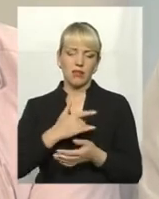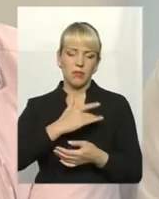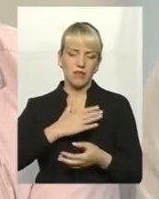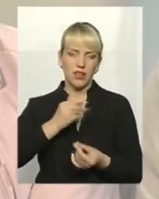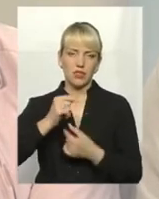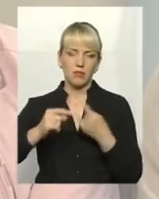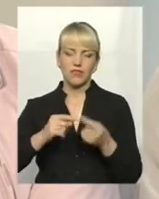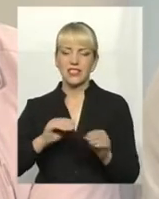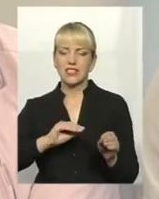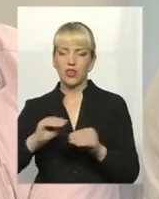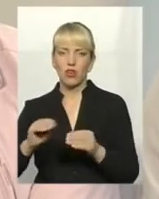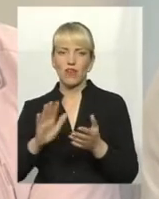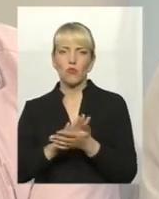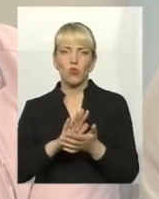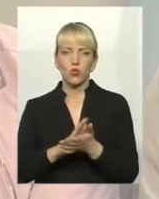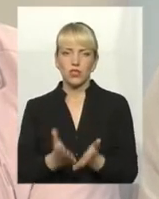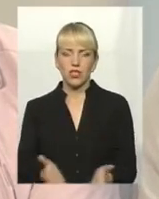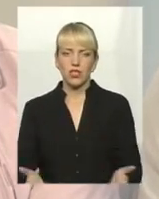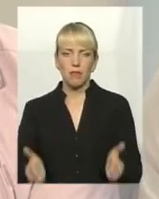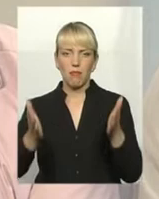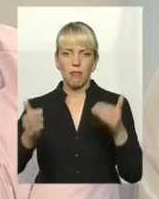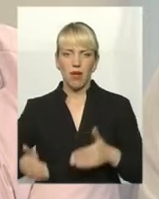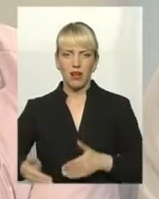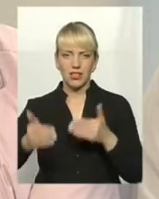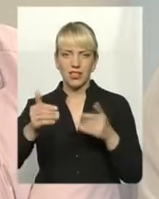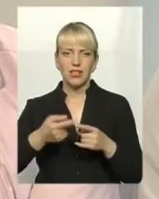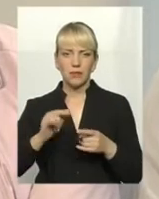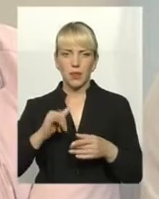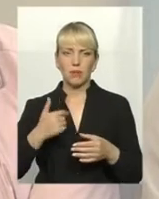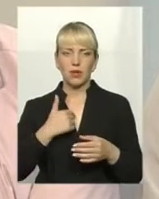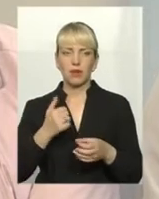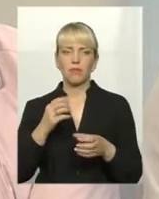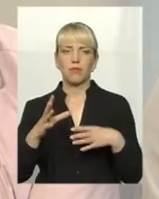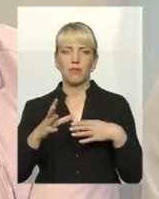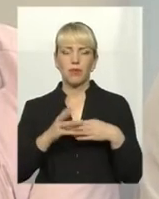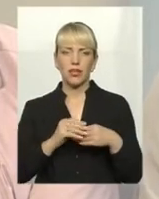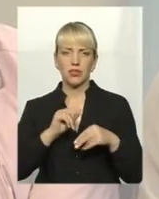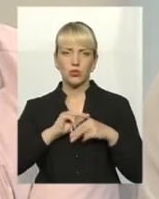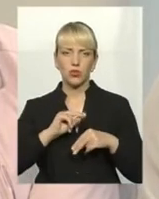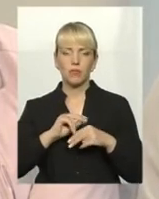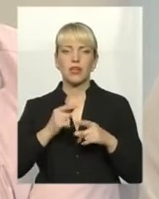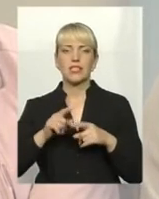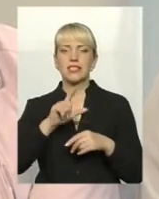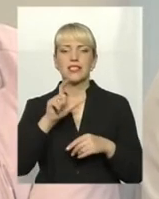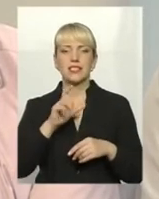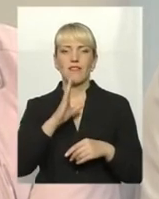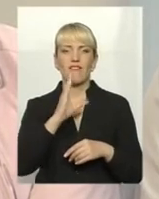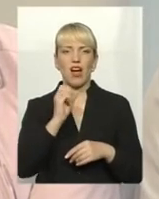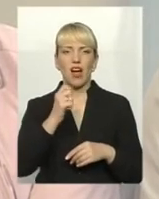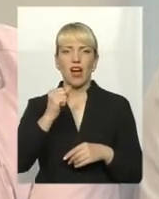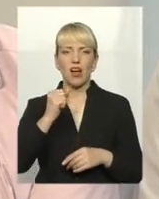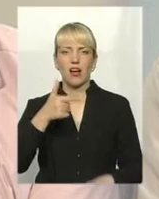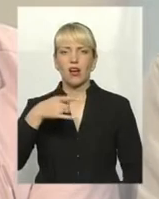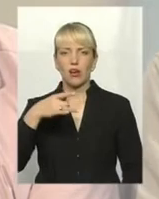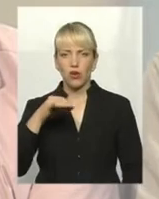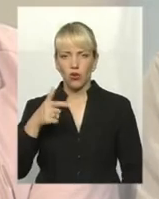баки. Ми зараз дуже плідно працюємо з благодійним фону змістення громад, корпорації «Сварок» з груп. не